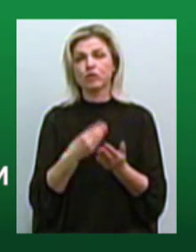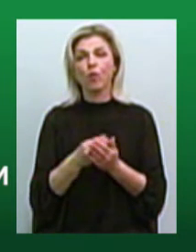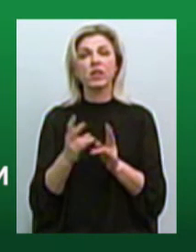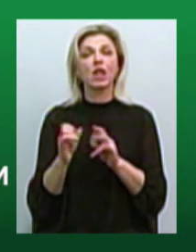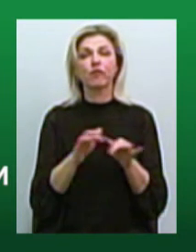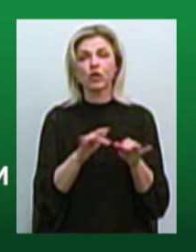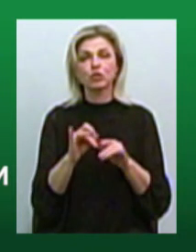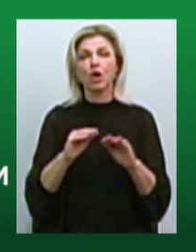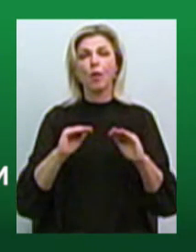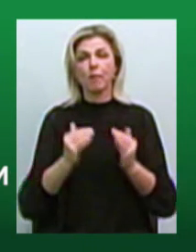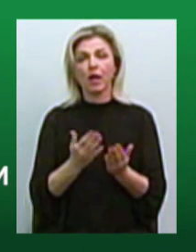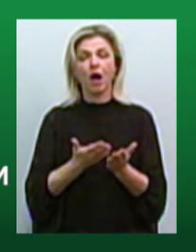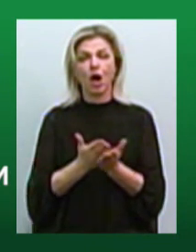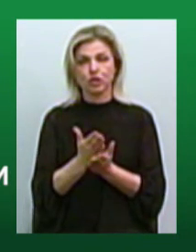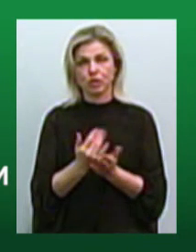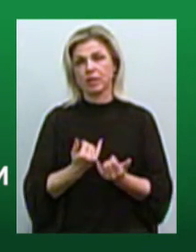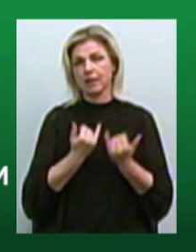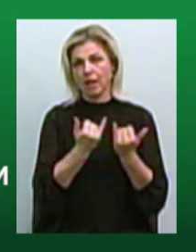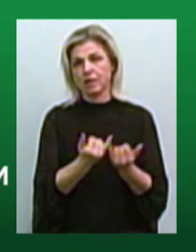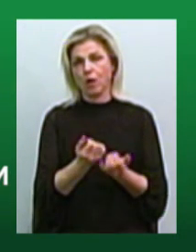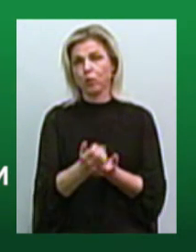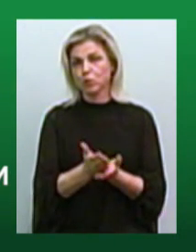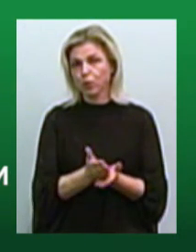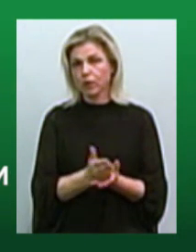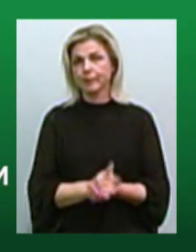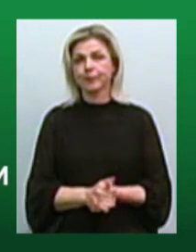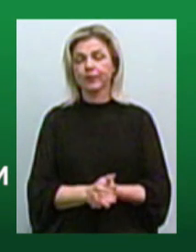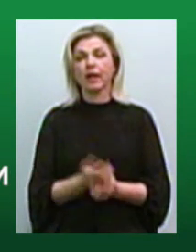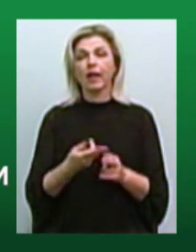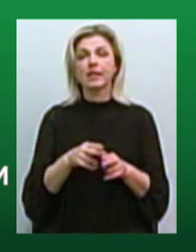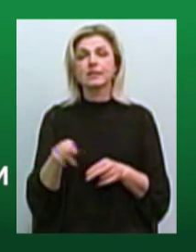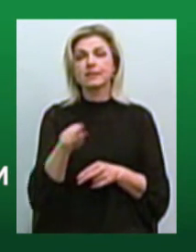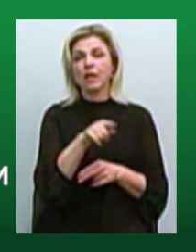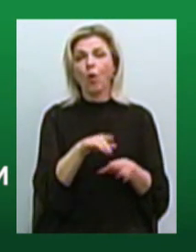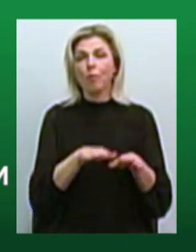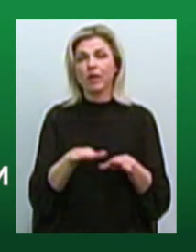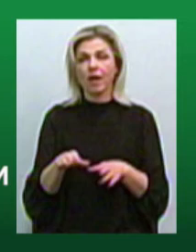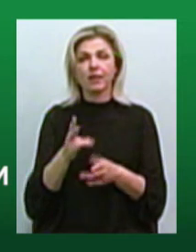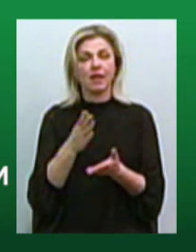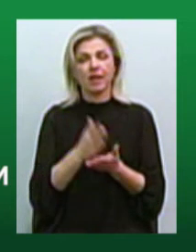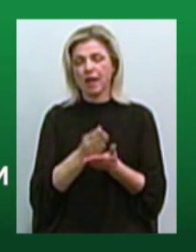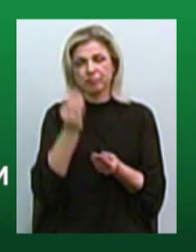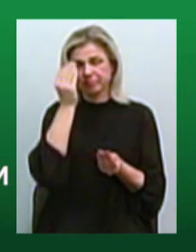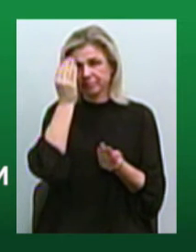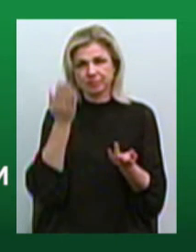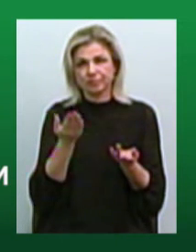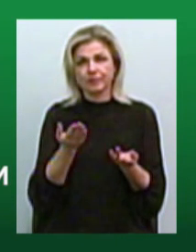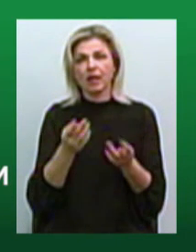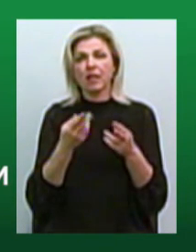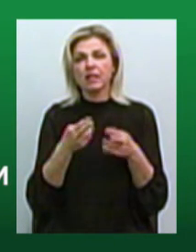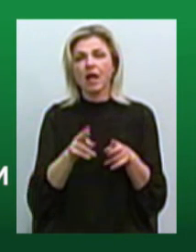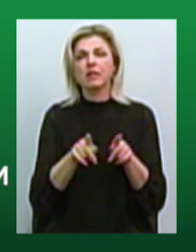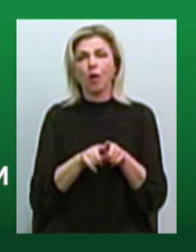та зменшує якість надання послуг. Тобто ці об'єкти сьогодні не є доцільними, для такого